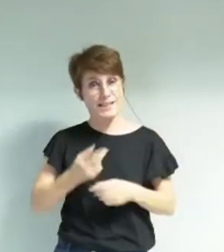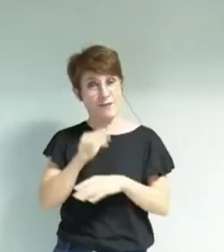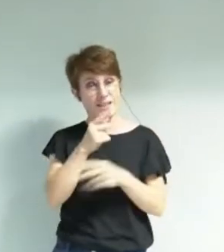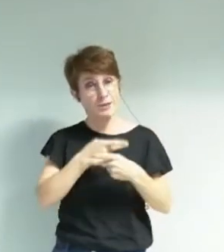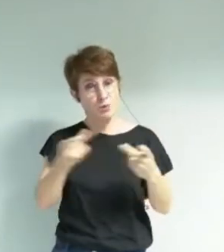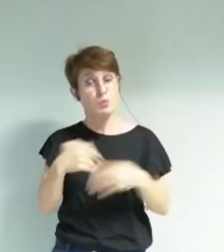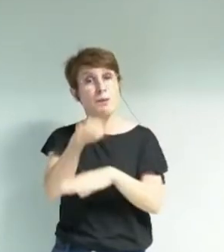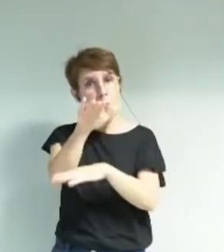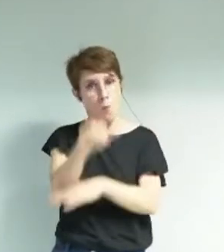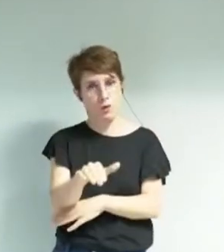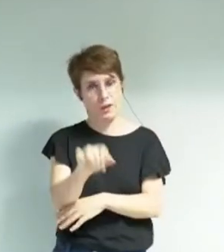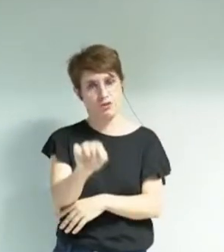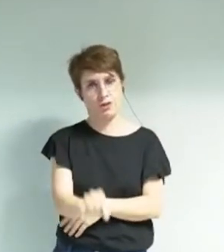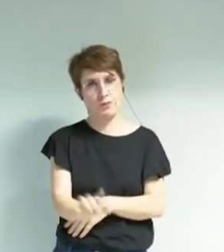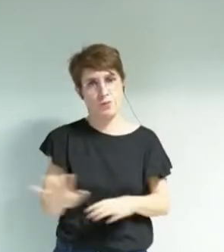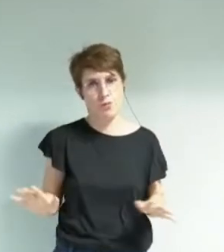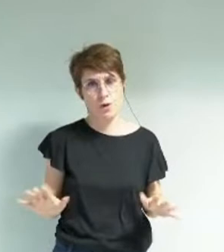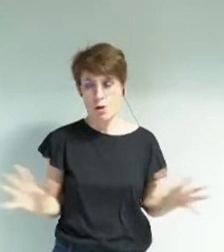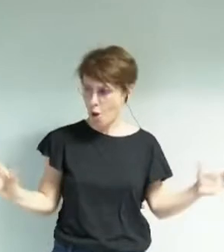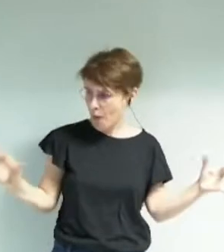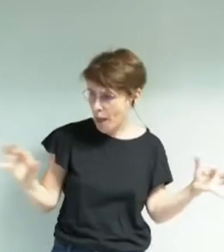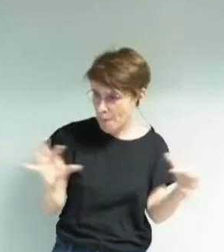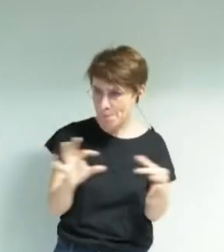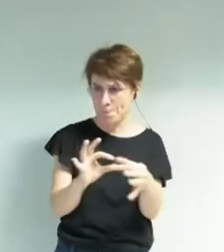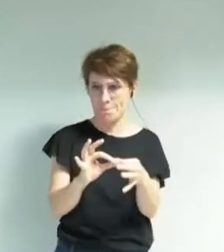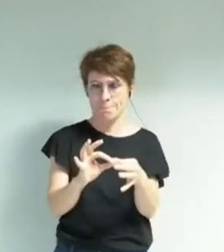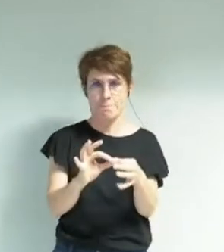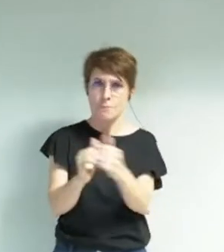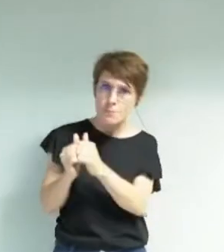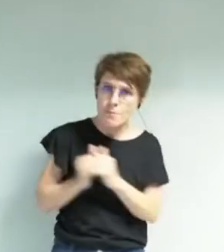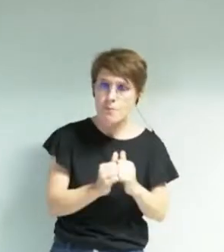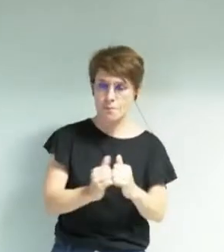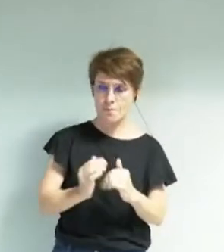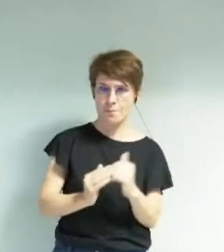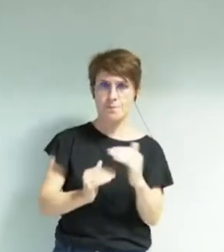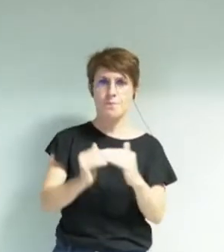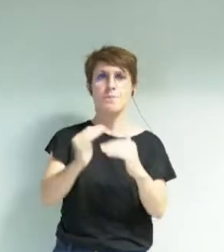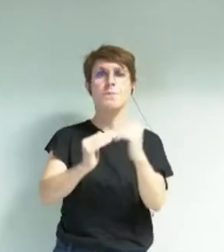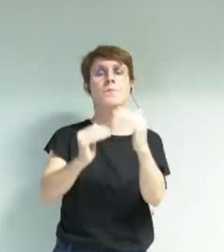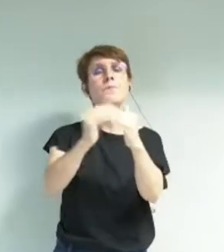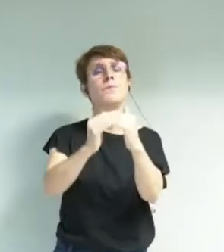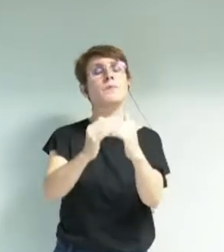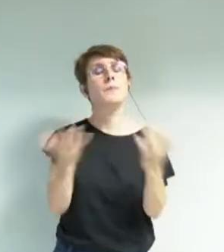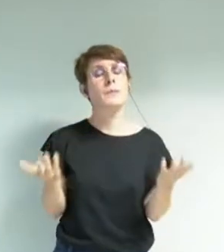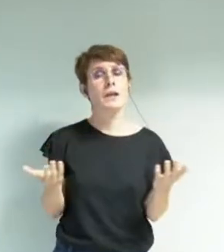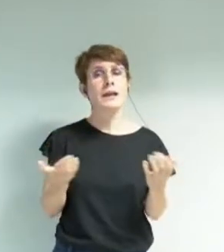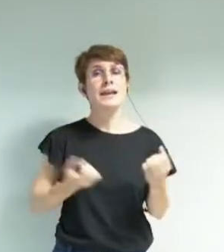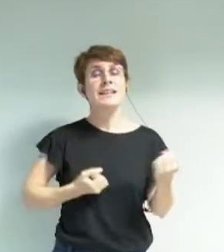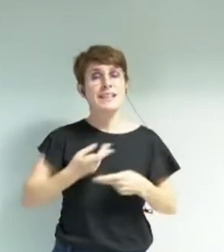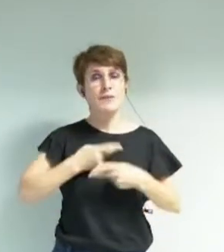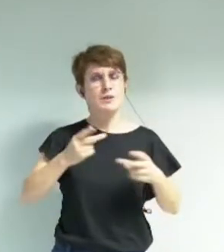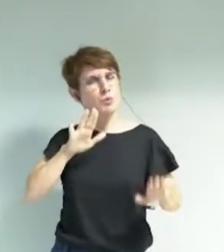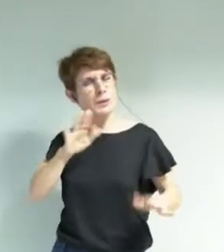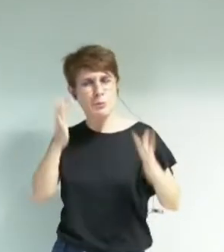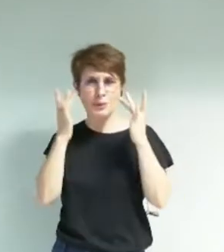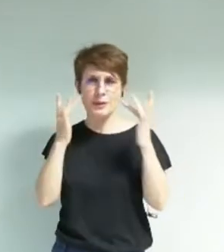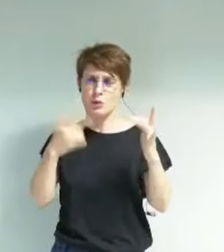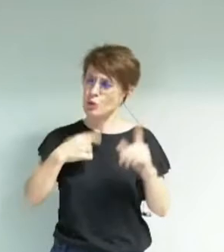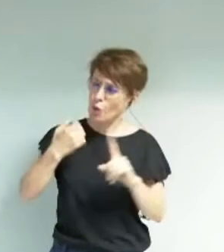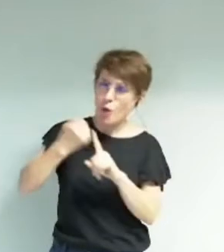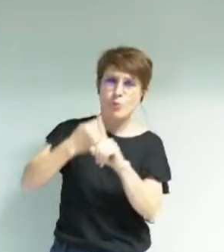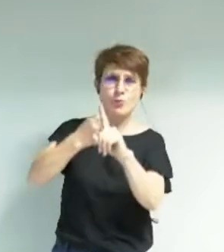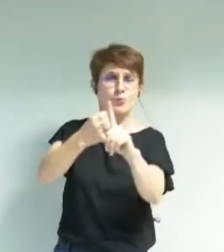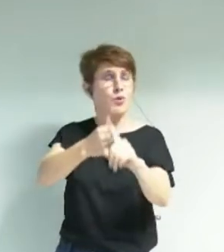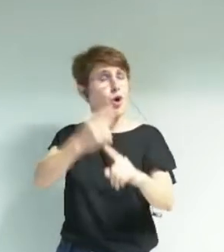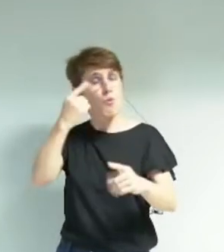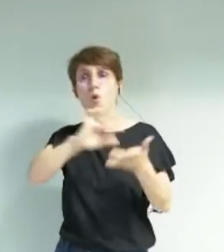devons tisser les liens. Nous devons bâtir ce « nous ». Je défends ce service public de la culture au service de toutes les esthétiques,